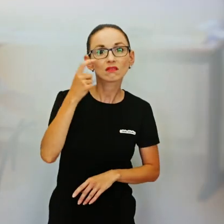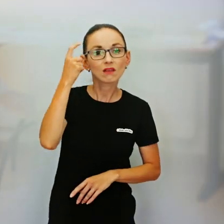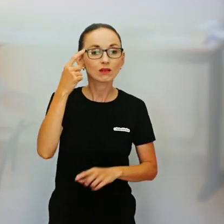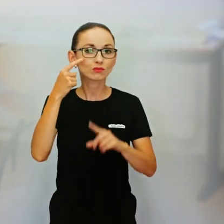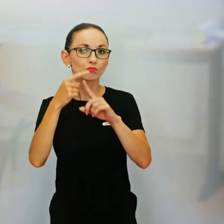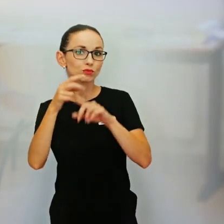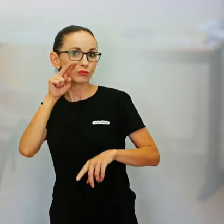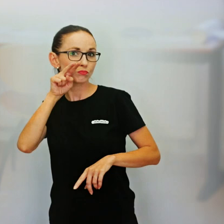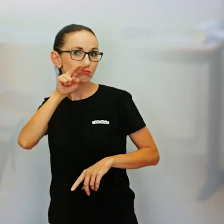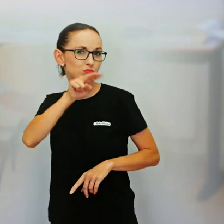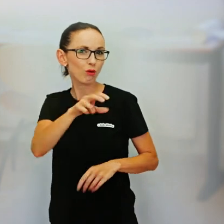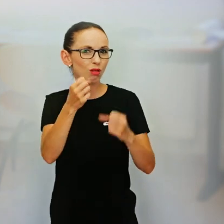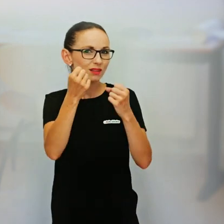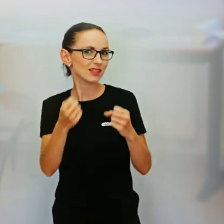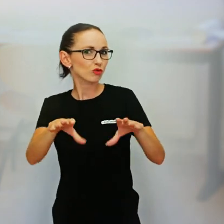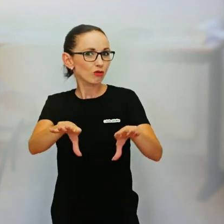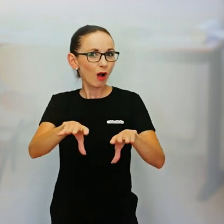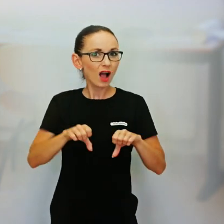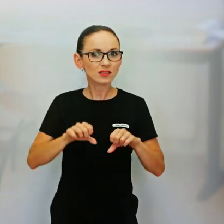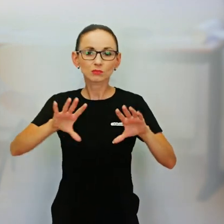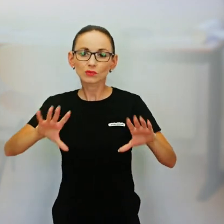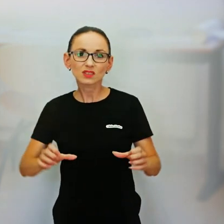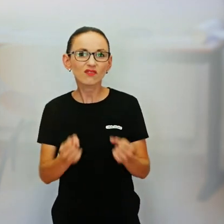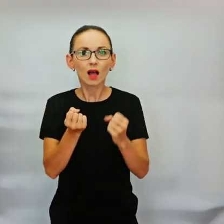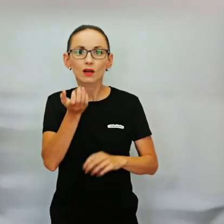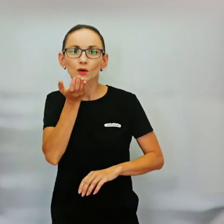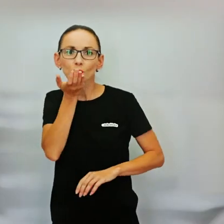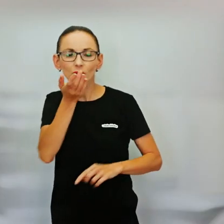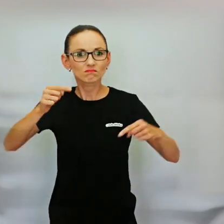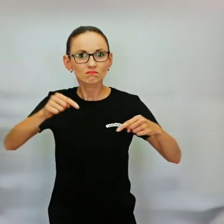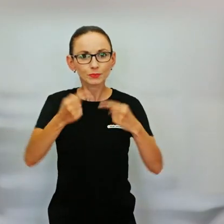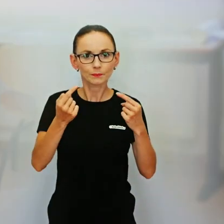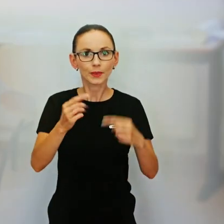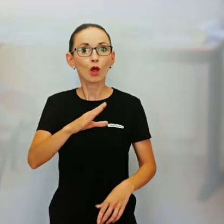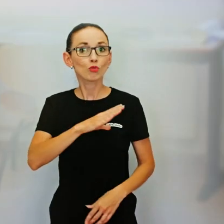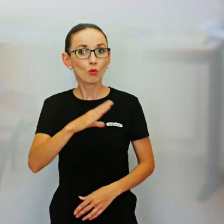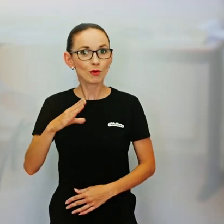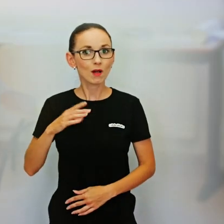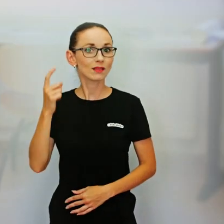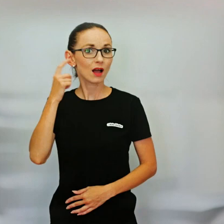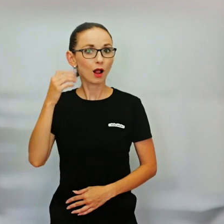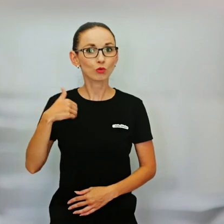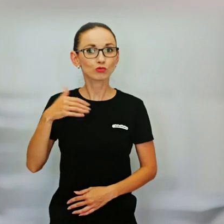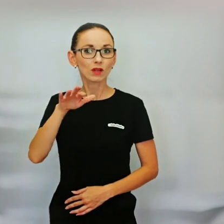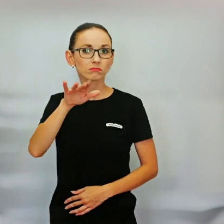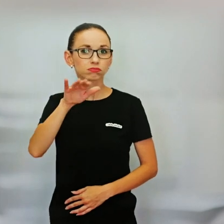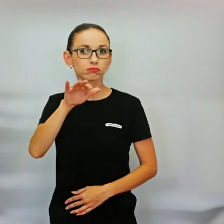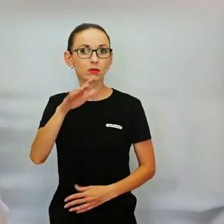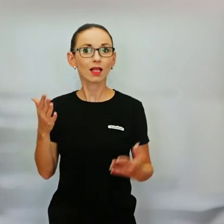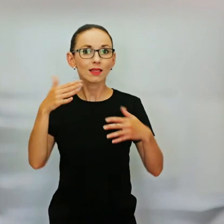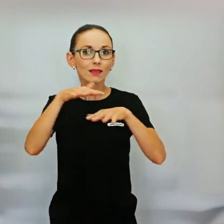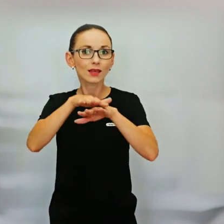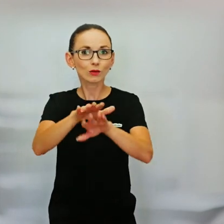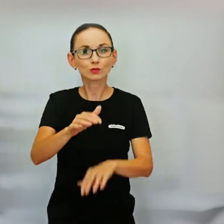inklúzia je niečo pre nich odstrašujúce, nezvlánutelné, kontroverzné. Mám pocit, že